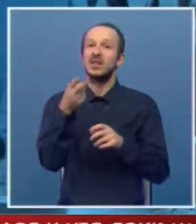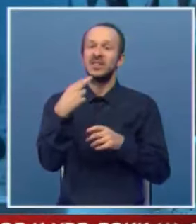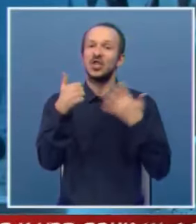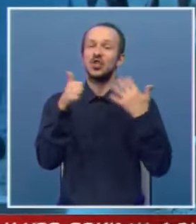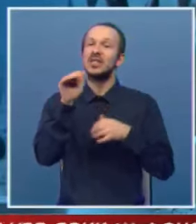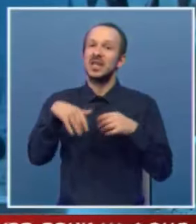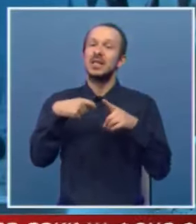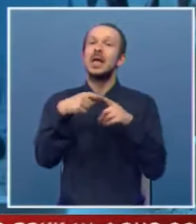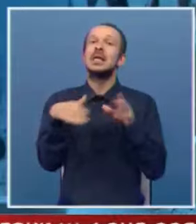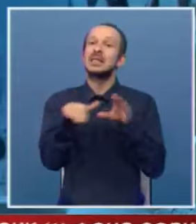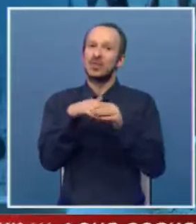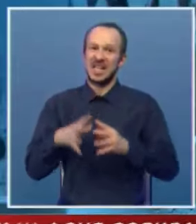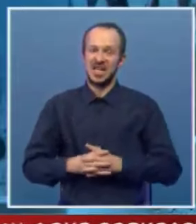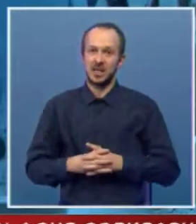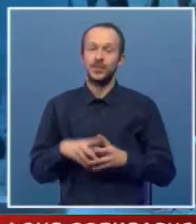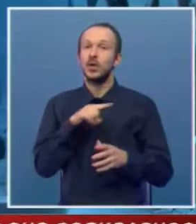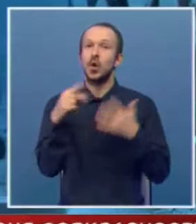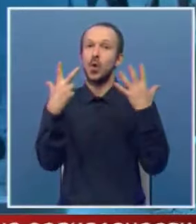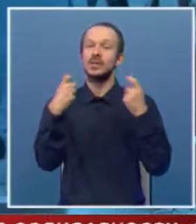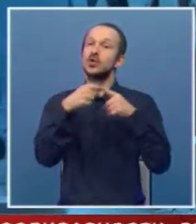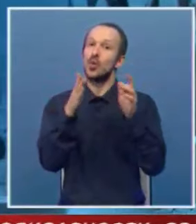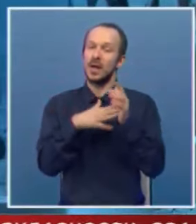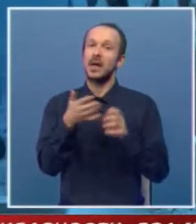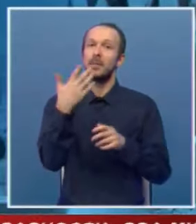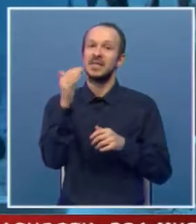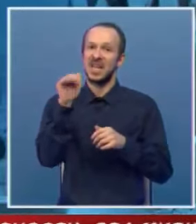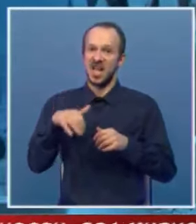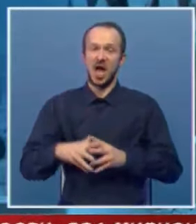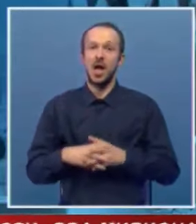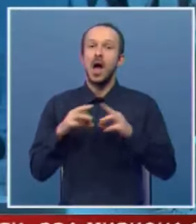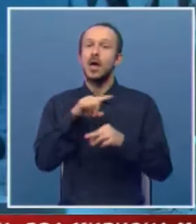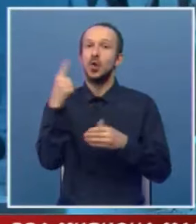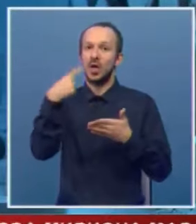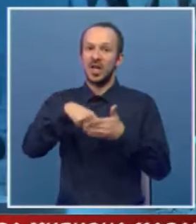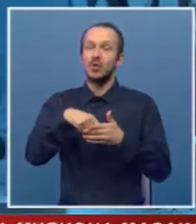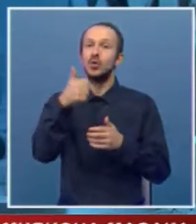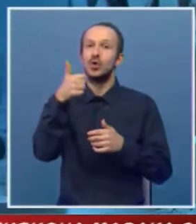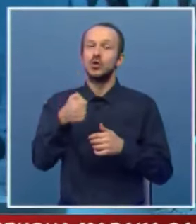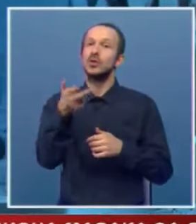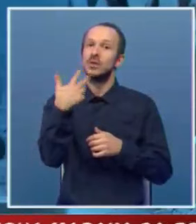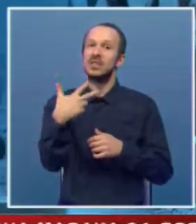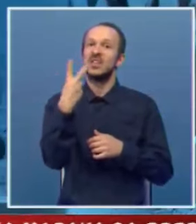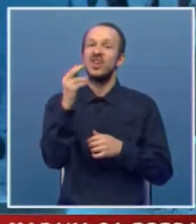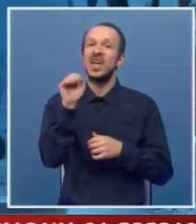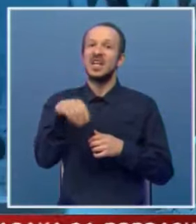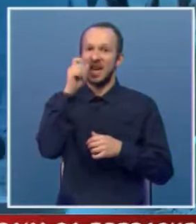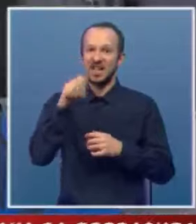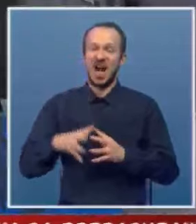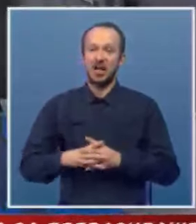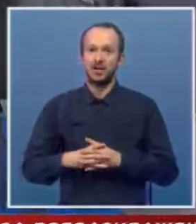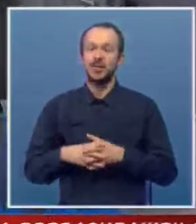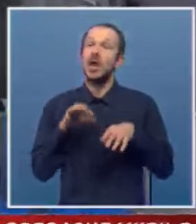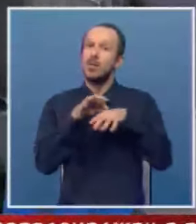.000 zaposlenih, do 800 maraka 50.000, a do 1.132.000 radnika.